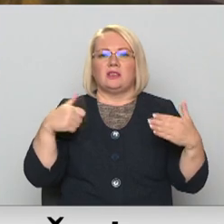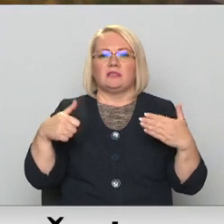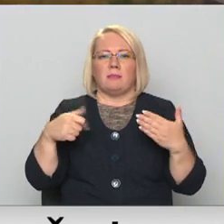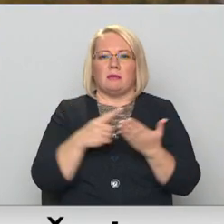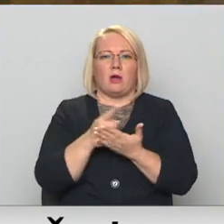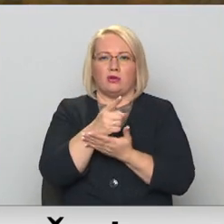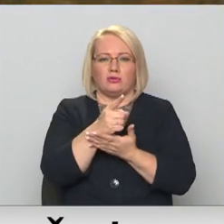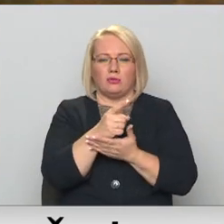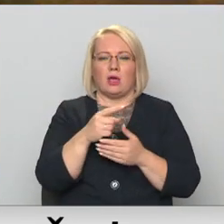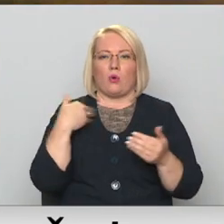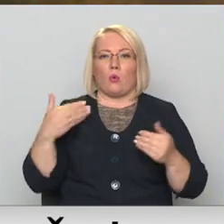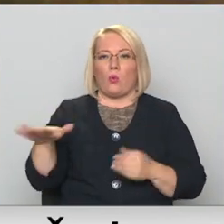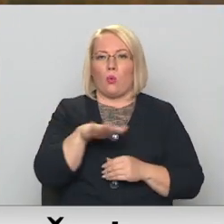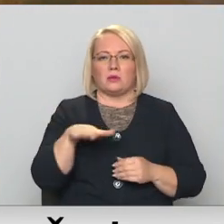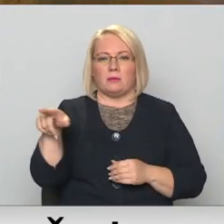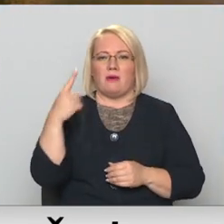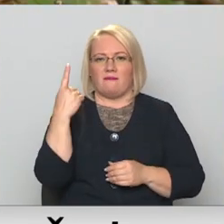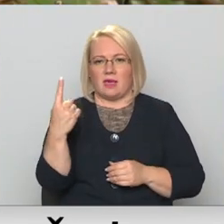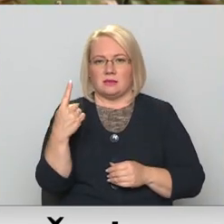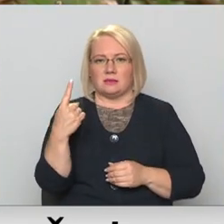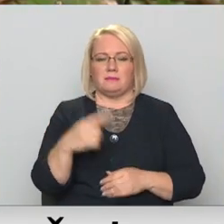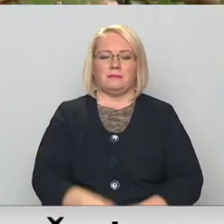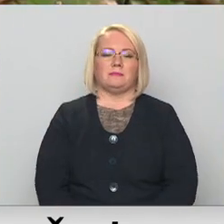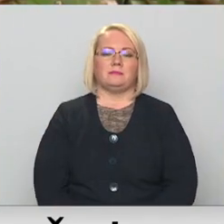kurzemē no tiem viens – saldus jaunauce.